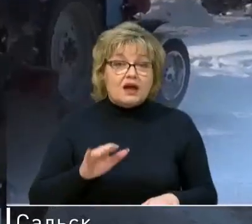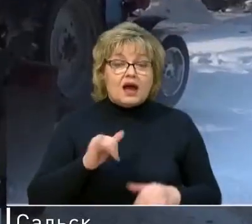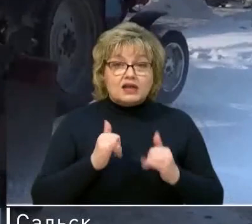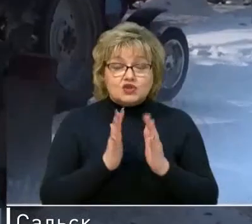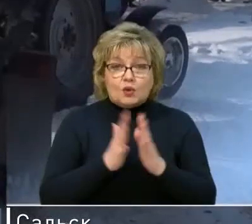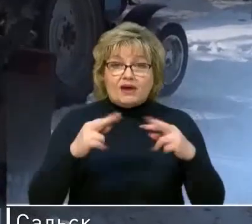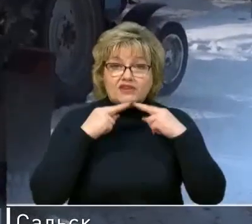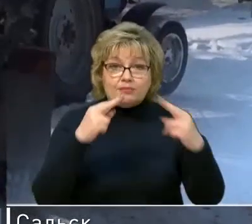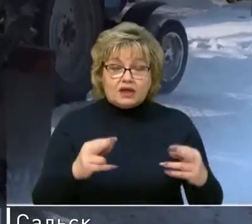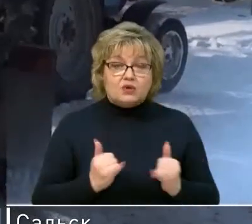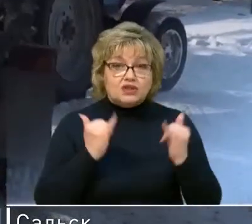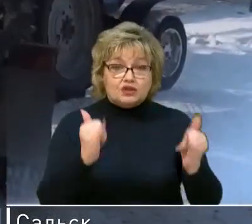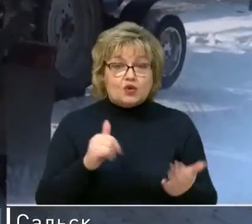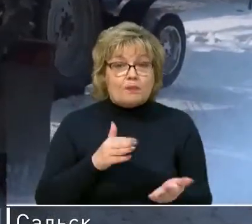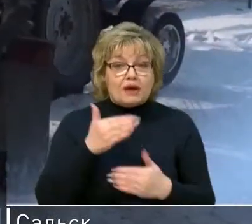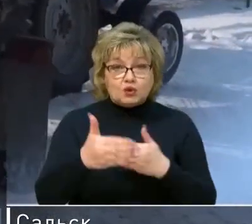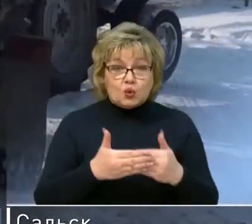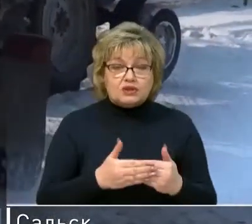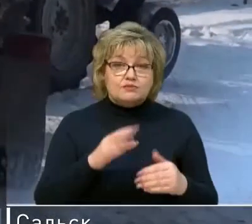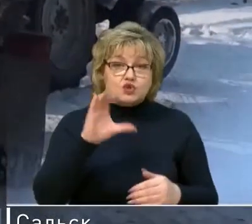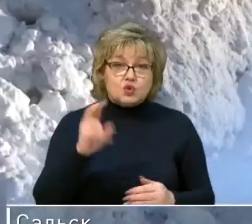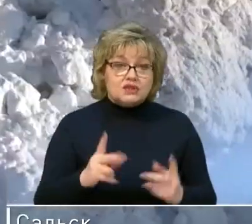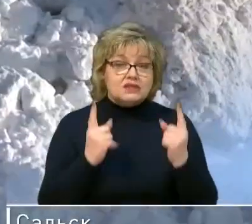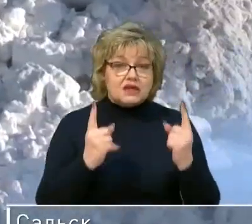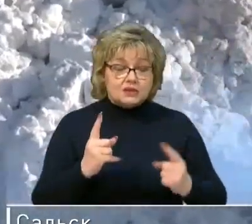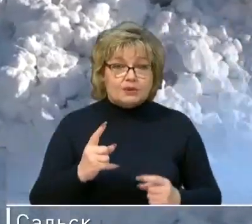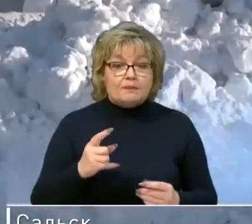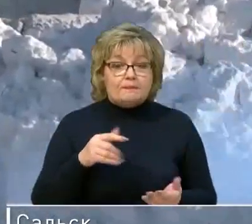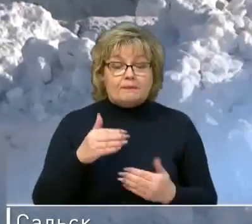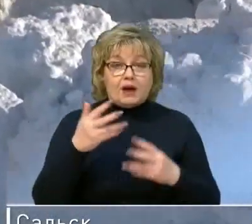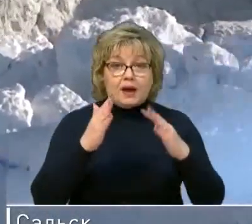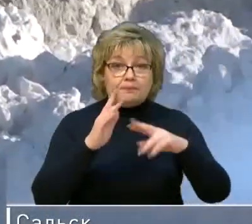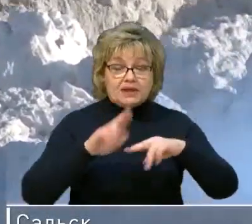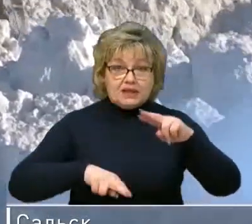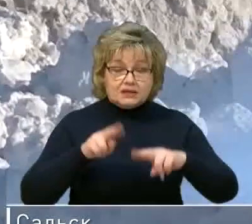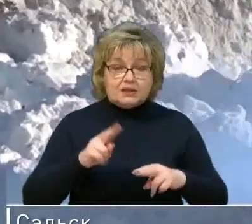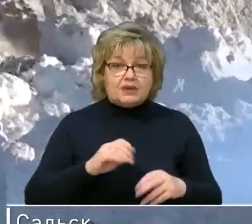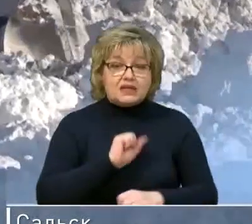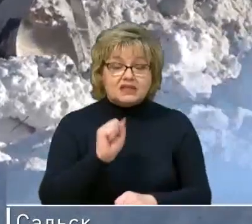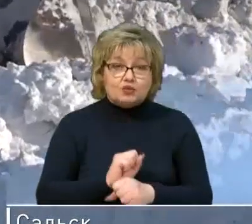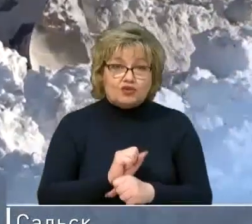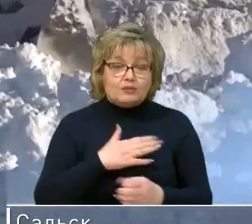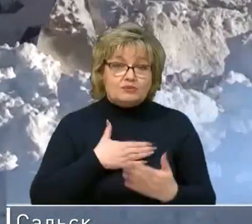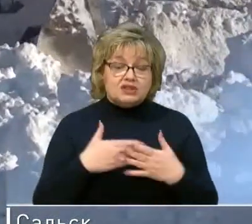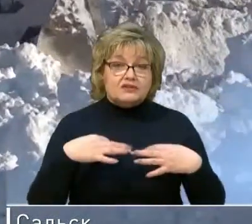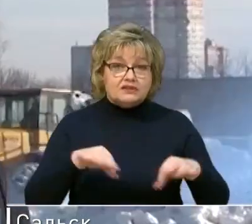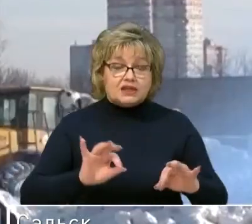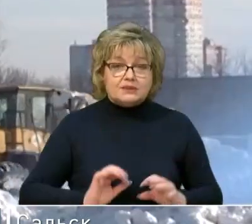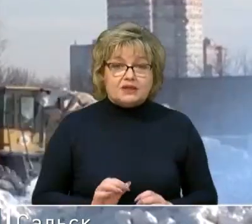внимание уделено очистке подходов к социально значимым объектам, переходам, остановкам общественного транспорта.